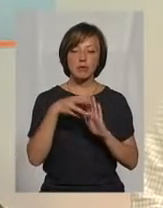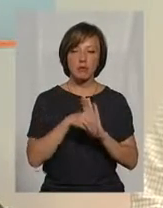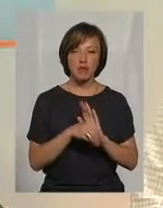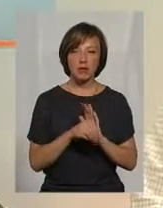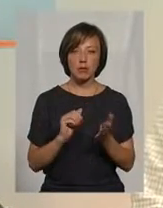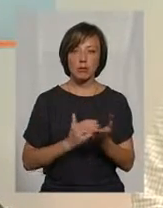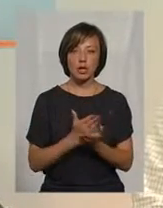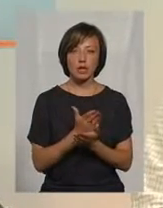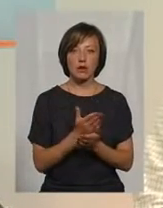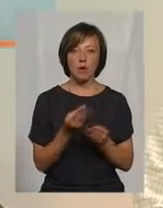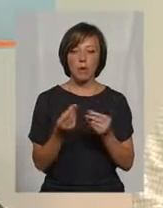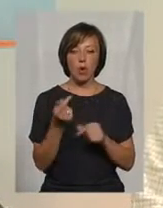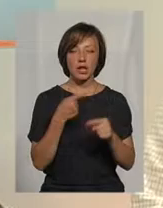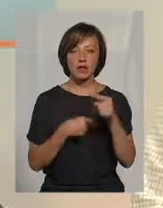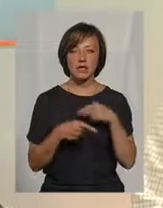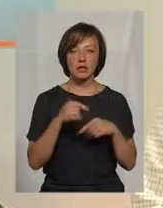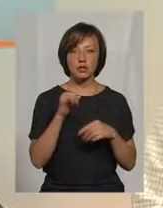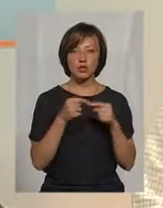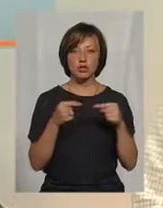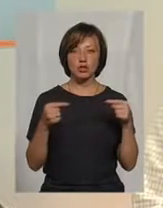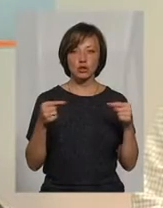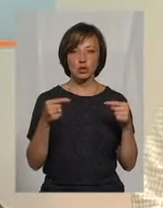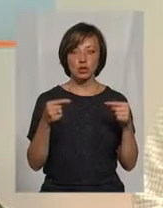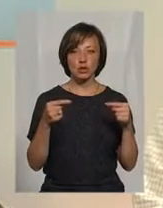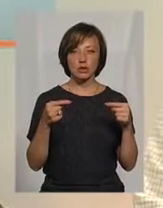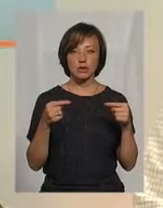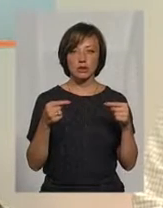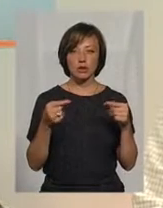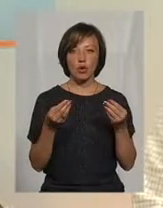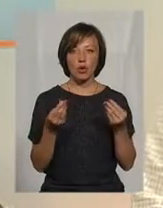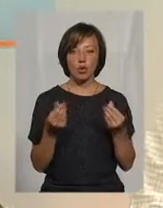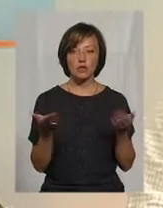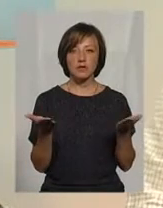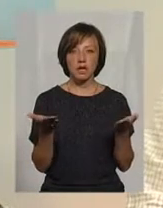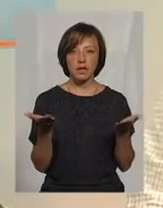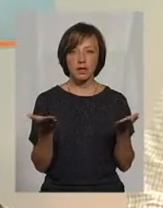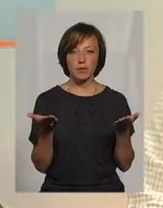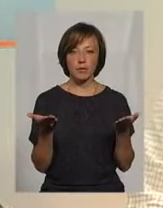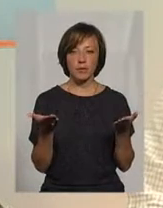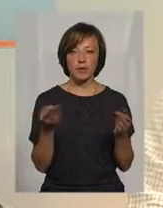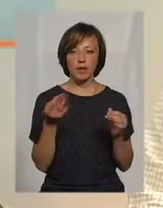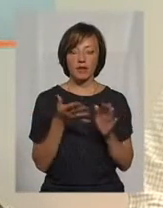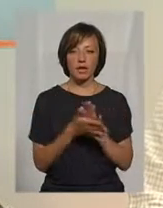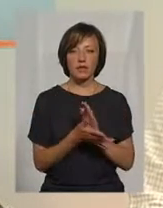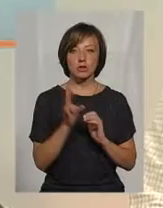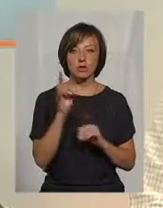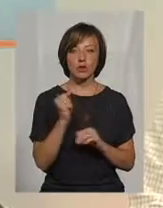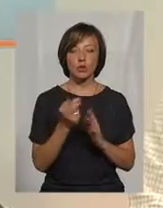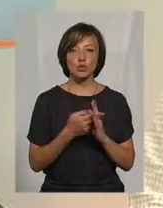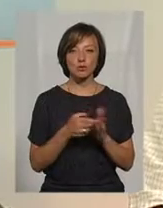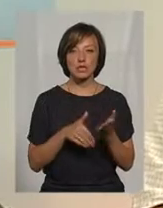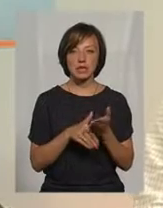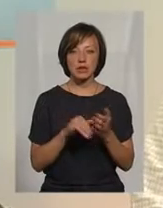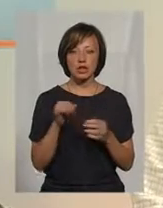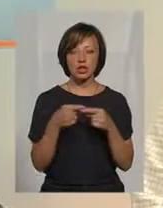політику монетизації і інших, скажімо так, коштів, які витрачені на субсидії